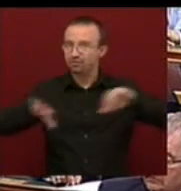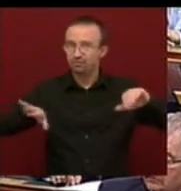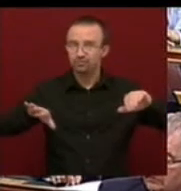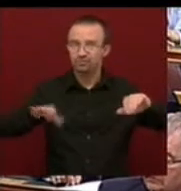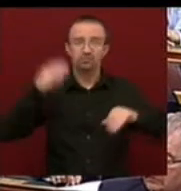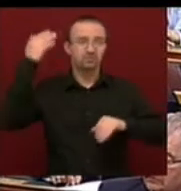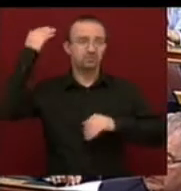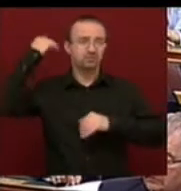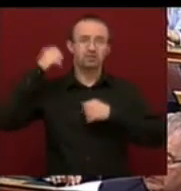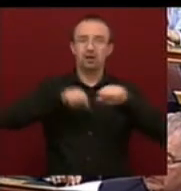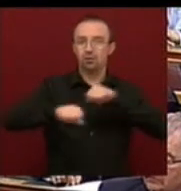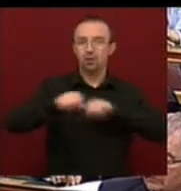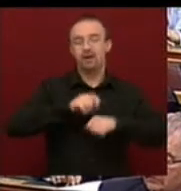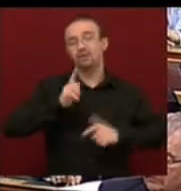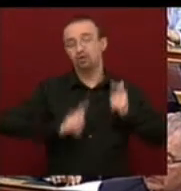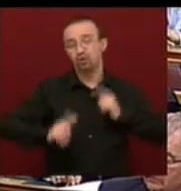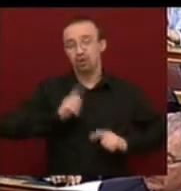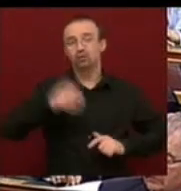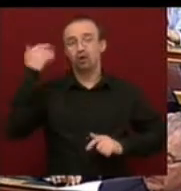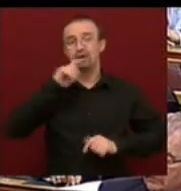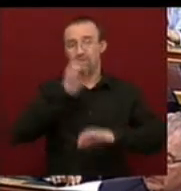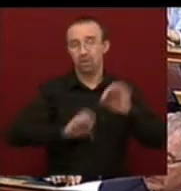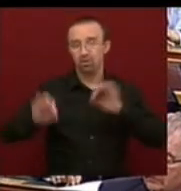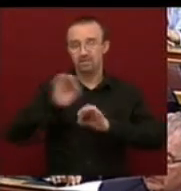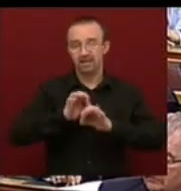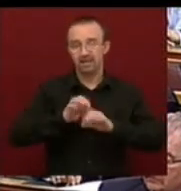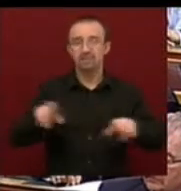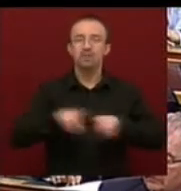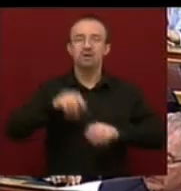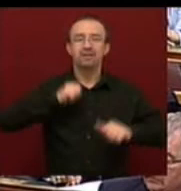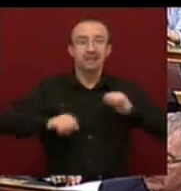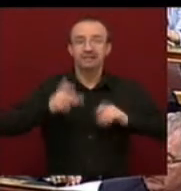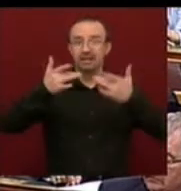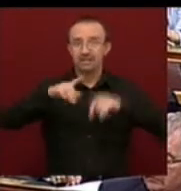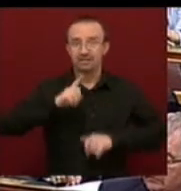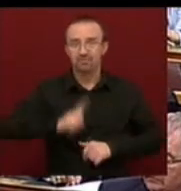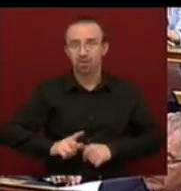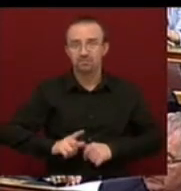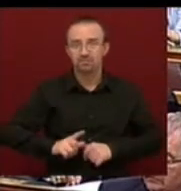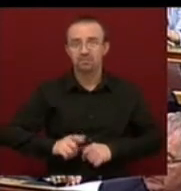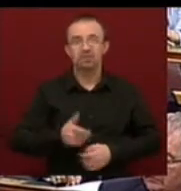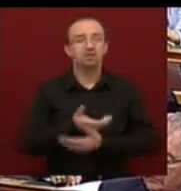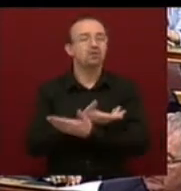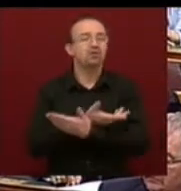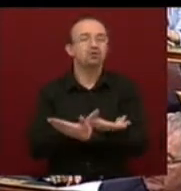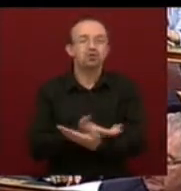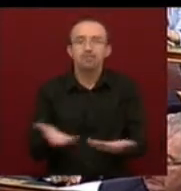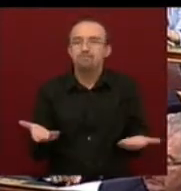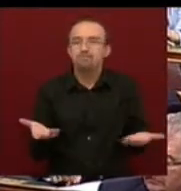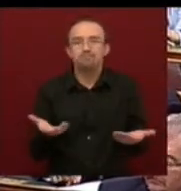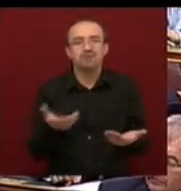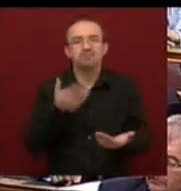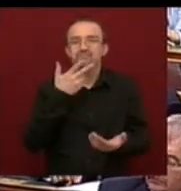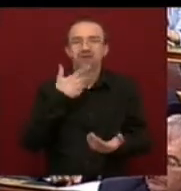az akkori magyar kormány, sajnos az akkori Magyarország egy olyan kényszer helyzetben volt, hogy semmilyen módon nem volt